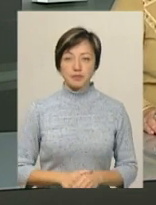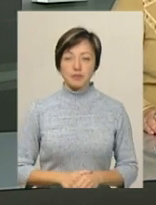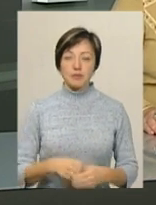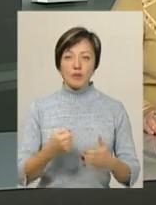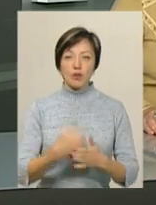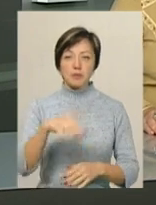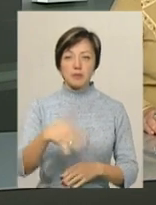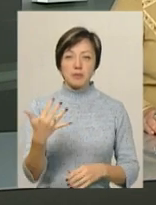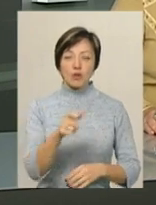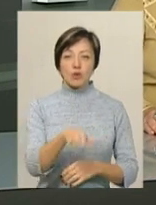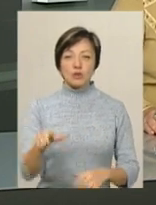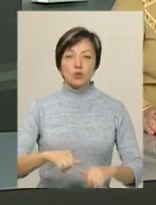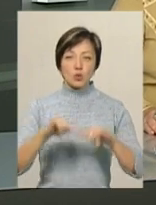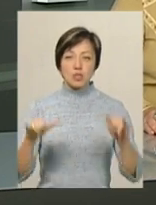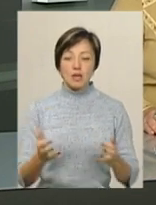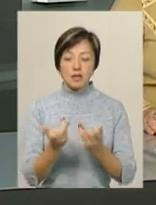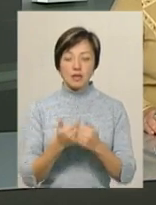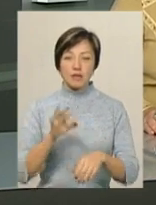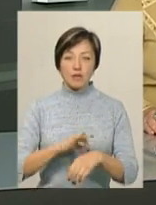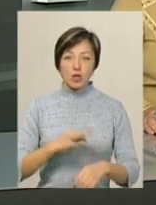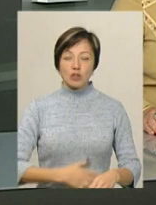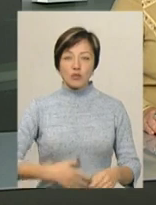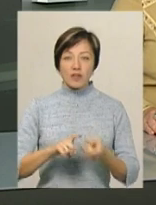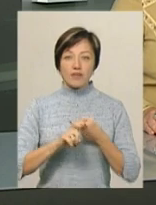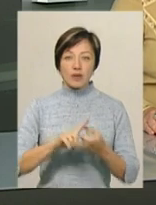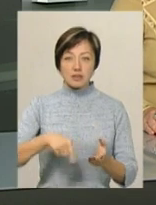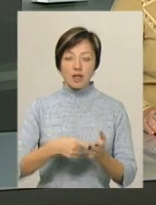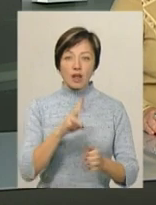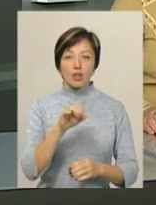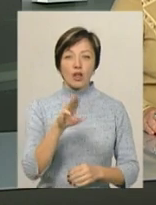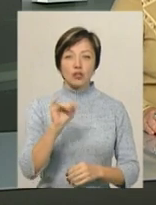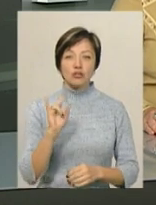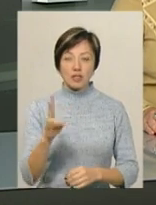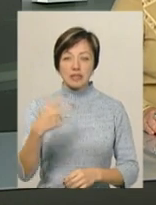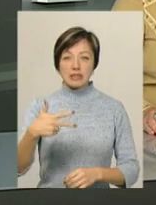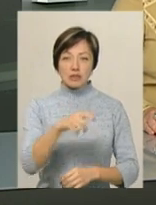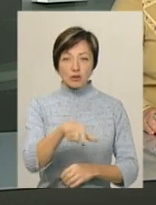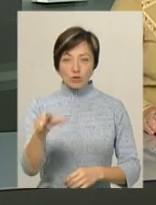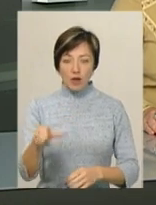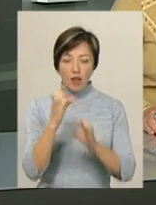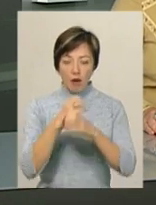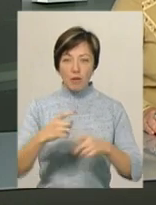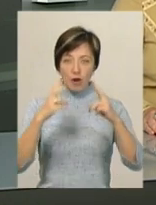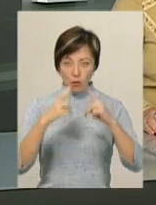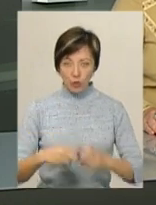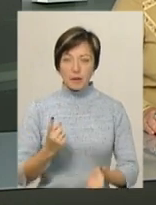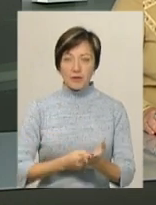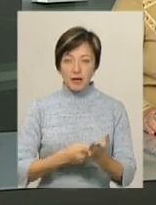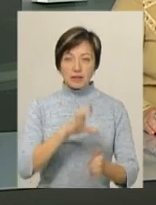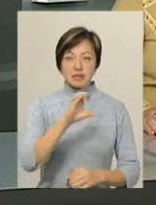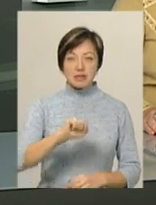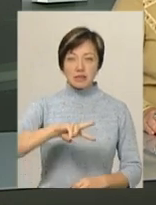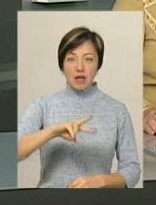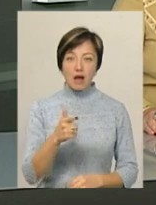55 осіб зросла кількість хворих на кишкову інфекцію в Нетішині. У 30 пацієнтів лабораторно підтвердили сальмонельоз.